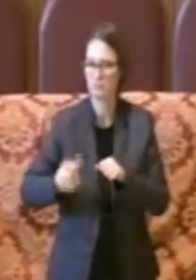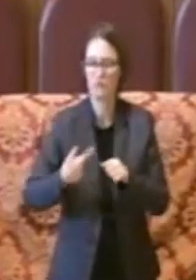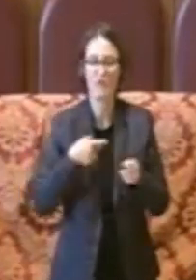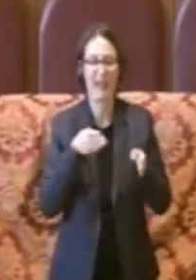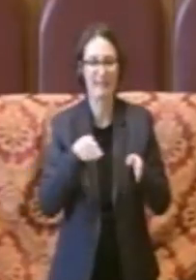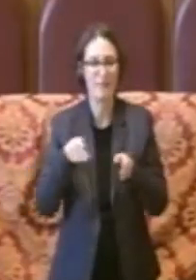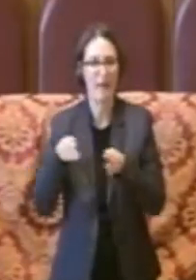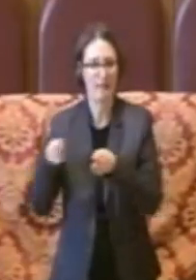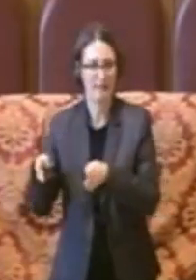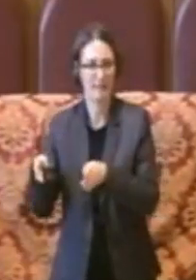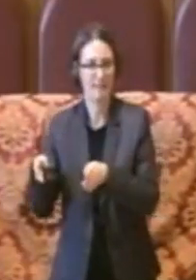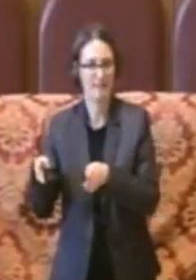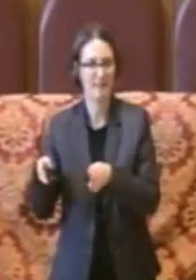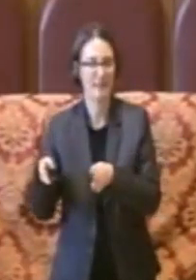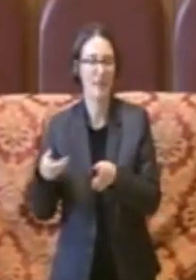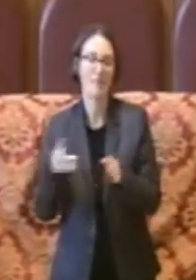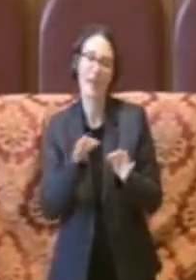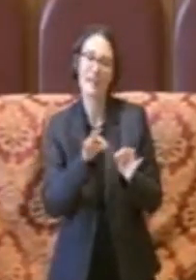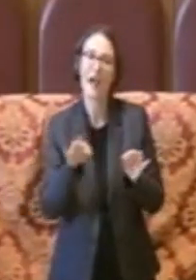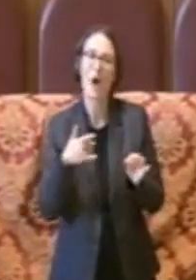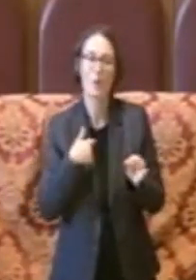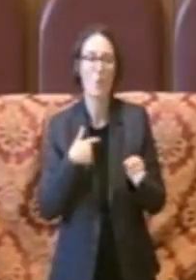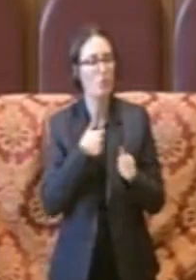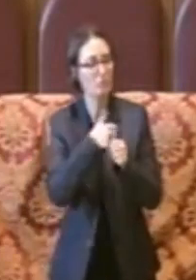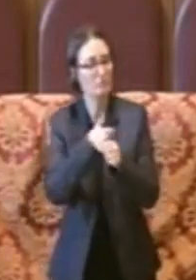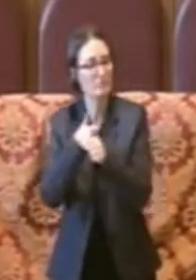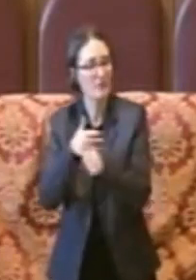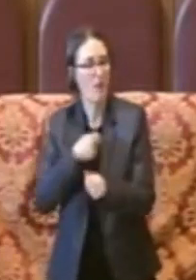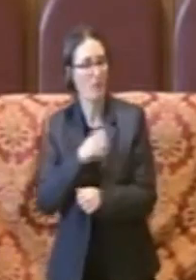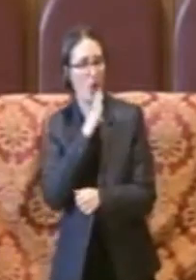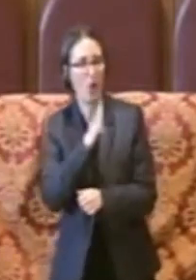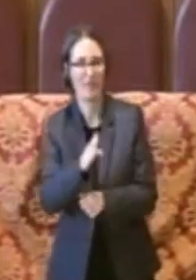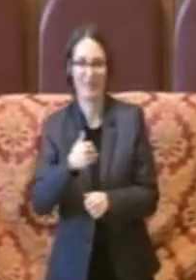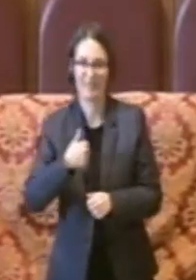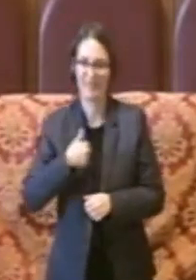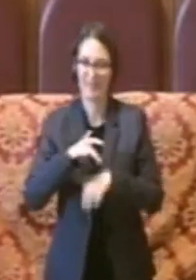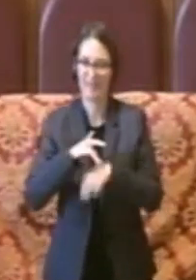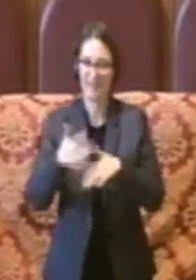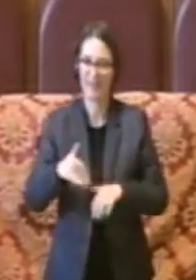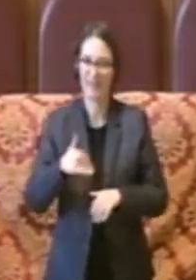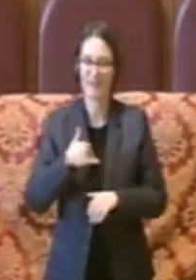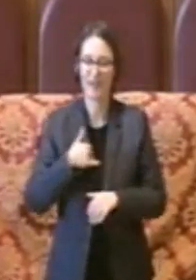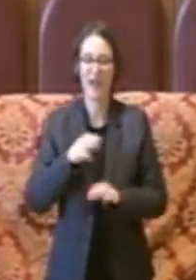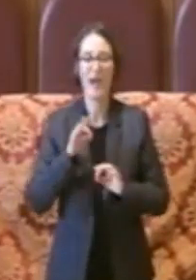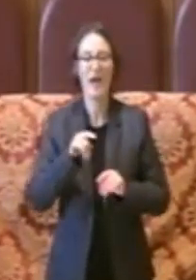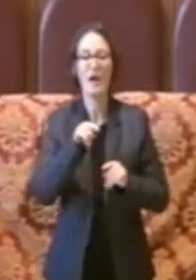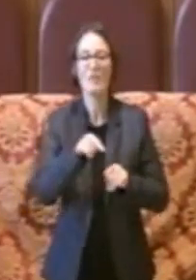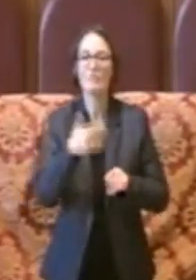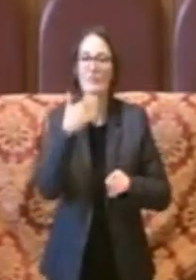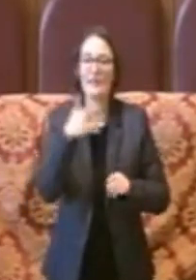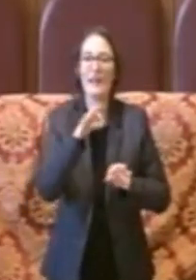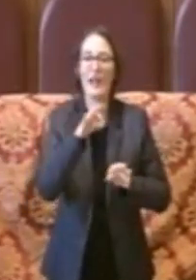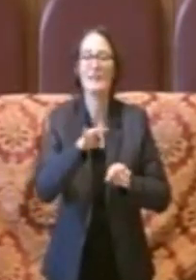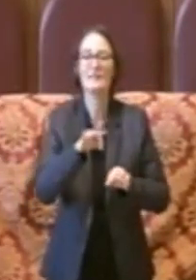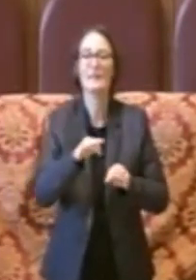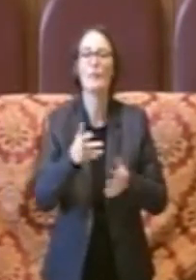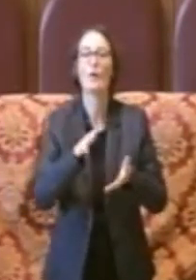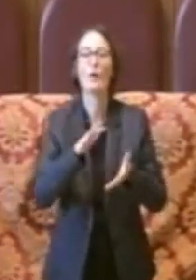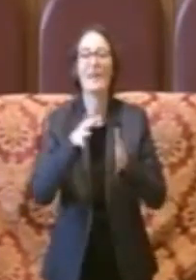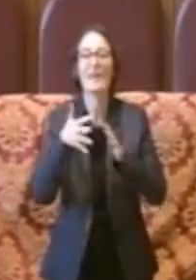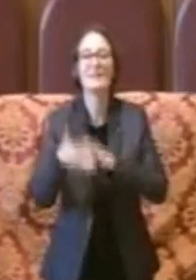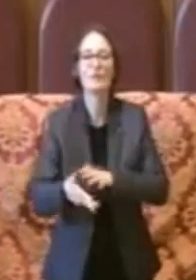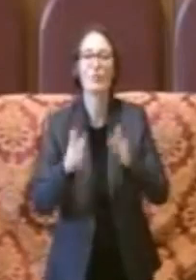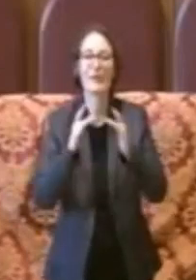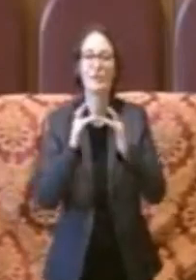quelli che ho avuto modo di seguire direttamente e quindi sulla transizione digitale, trasformazione digitale, devo dire che